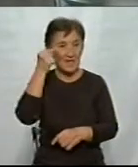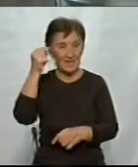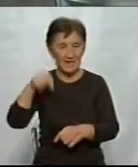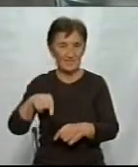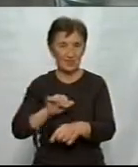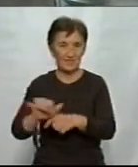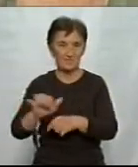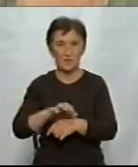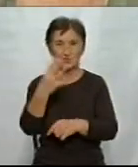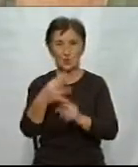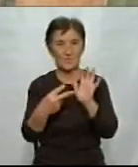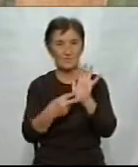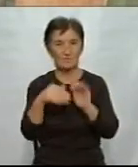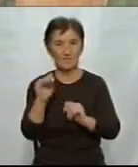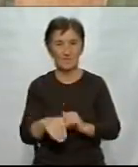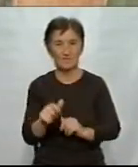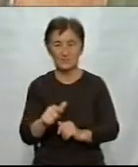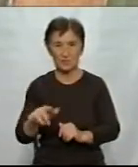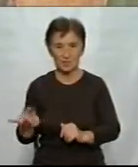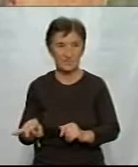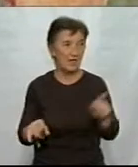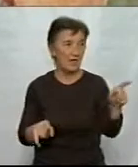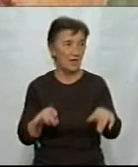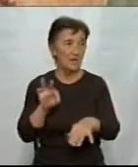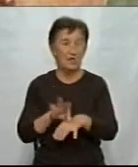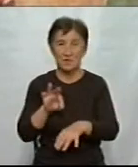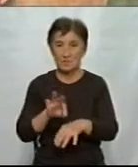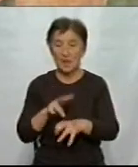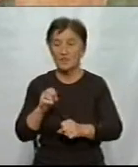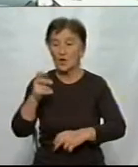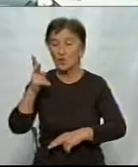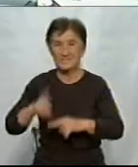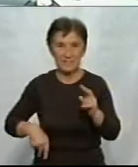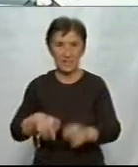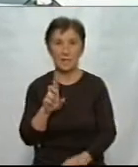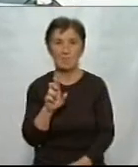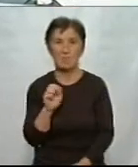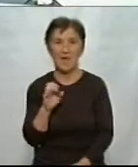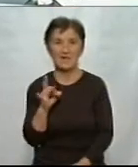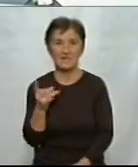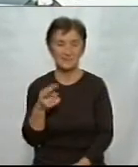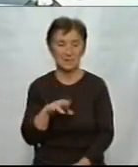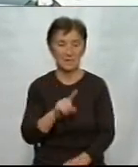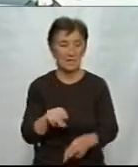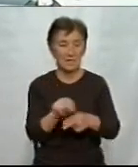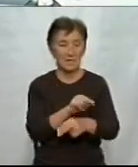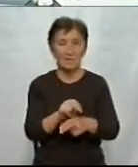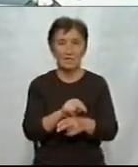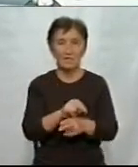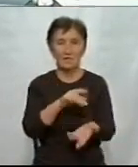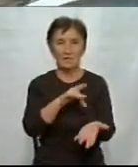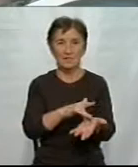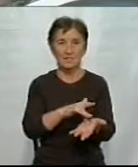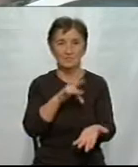тисяч гривень. Кропивничанин Анатолій Компанієць захворів на коронавірус наприкінці березня. Розповідає, тоді лікувався в центральній міській